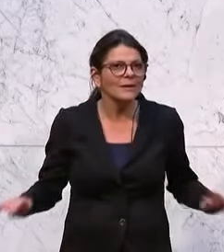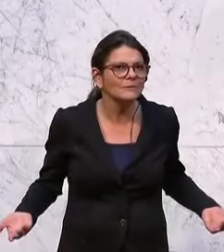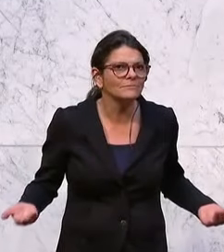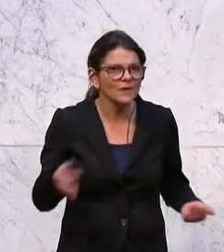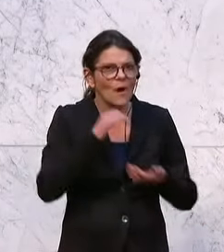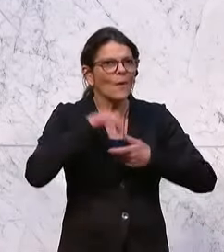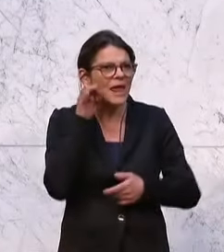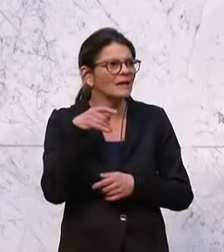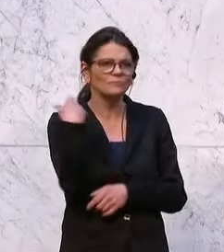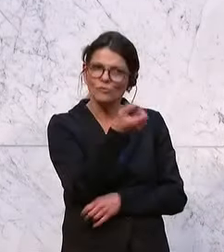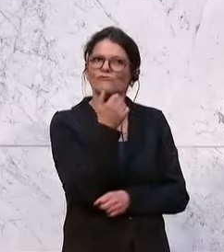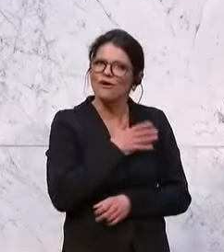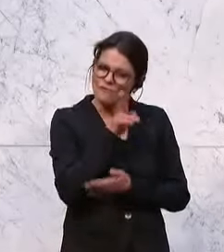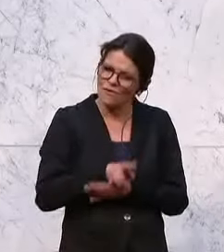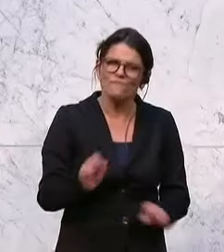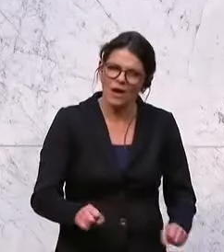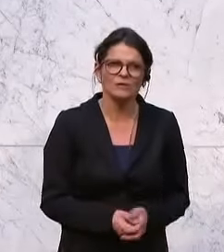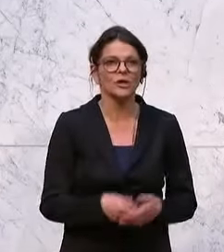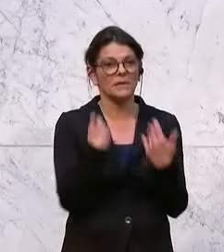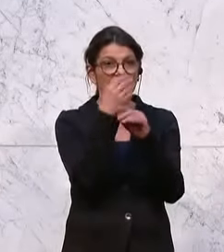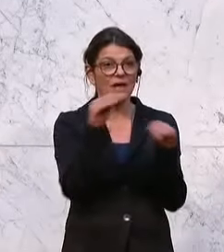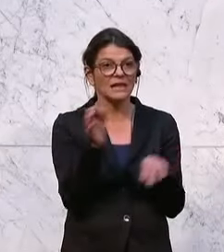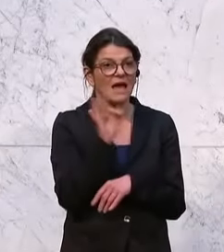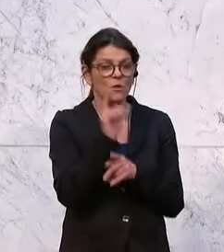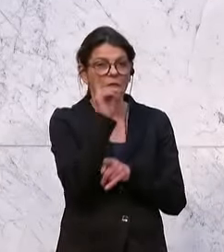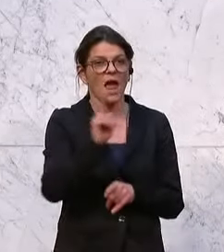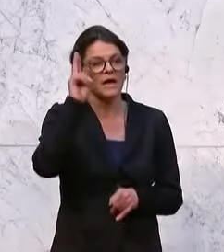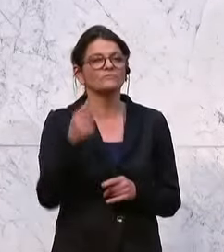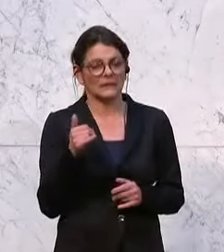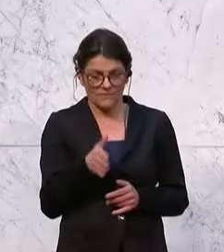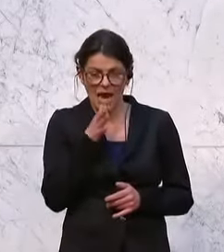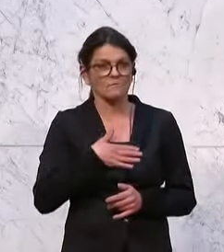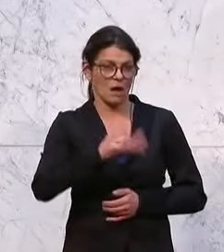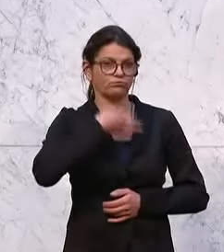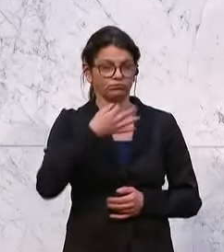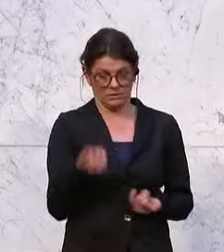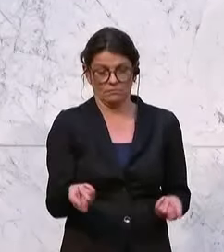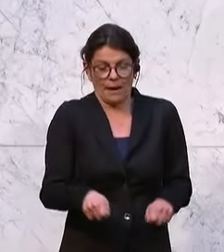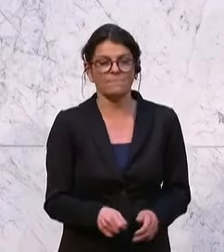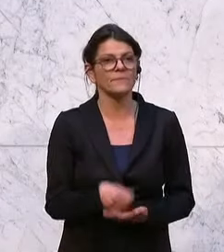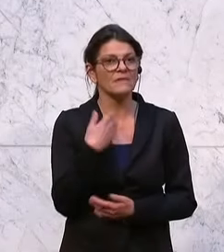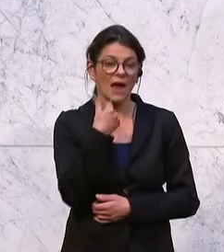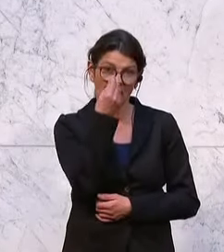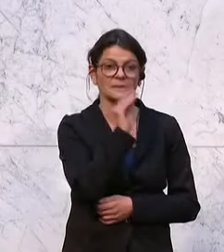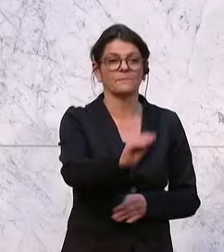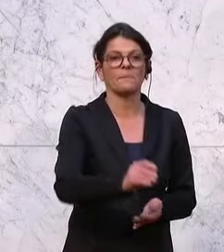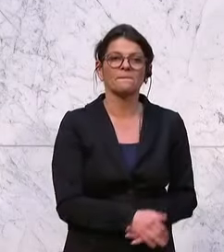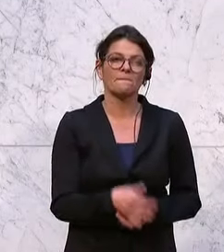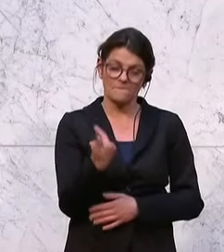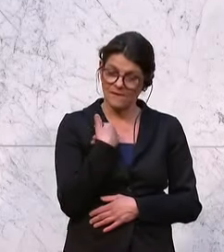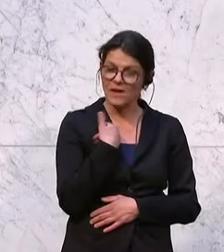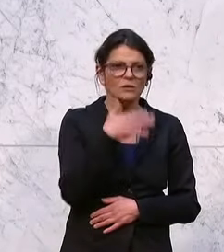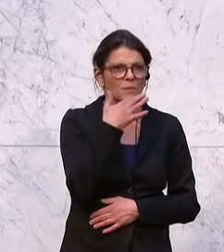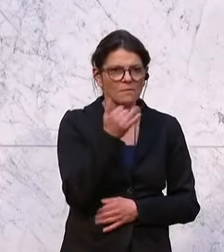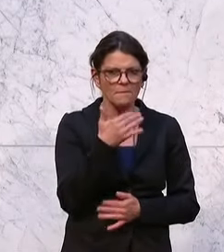Sie können das auch gerne nachlesen. Meine sehr verehrten Damen und Herren, ich komme zum Schluss meiner Rede und ich möchte eines sagen, wir sprechen hier